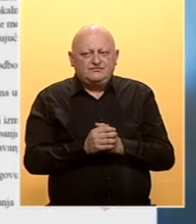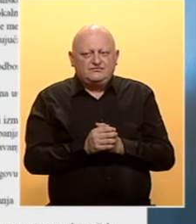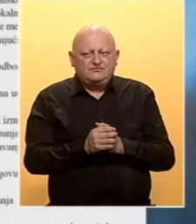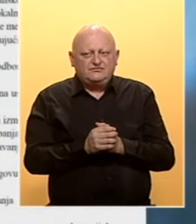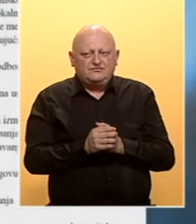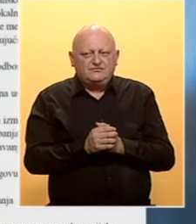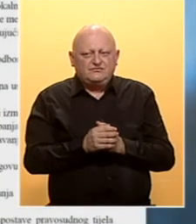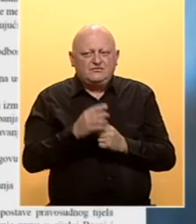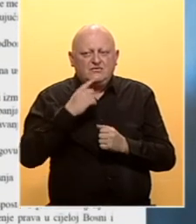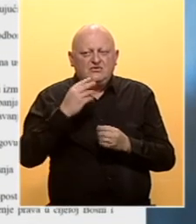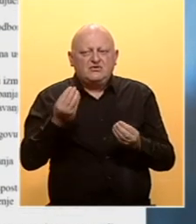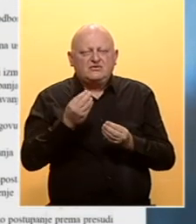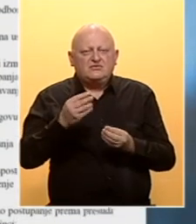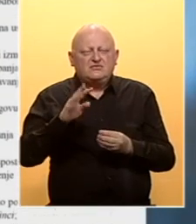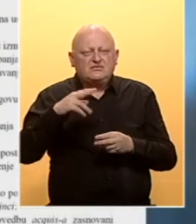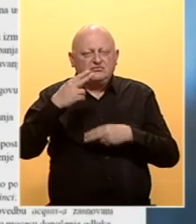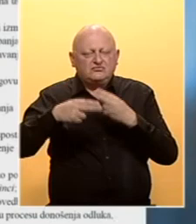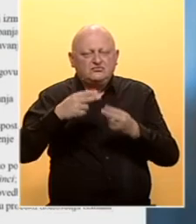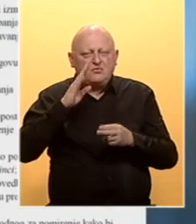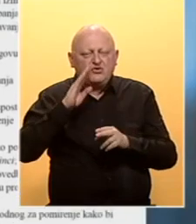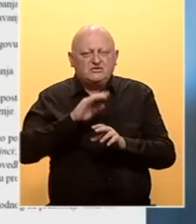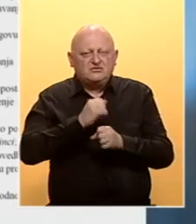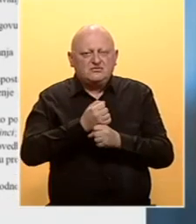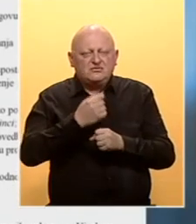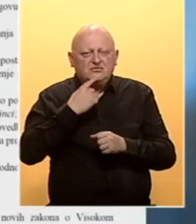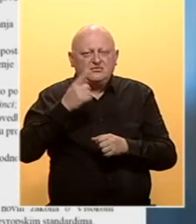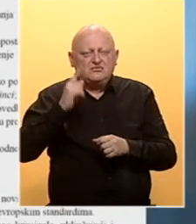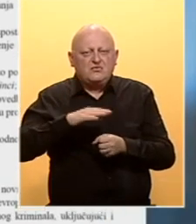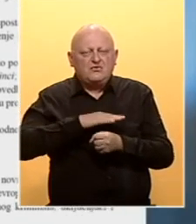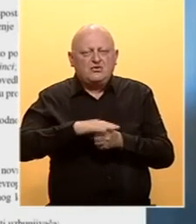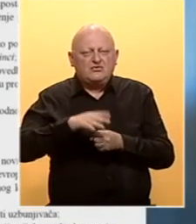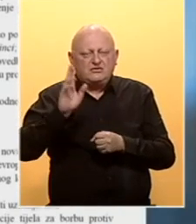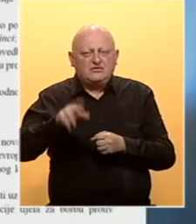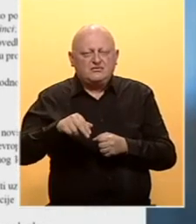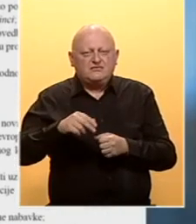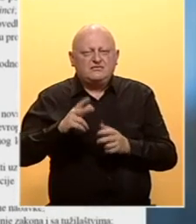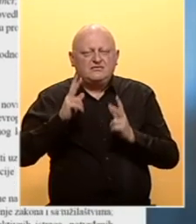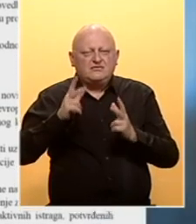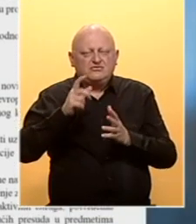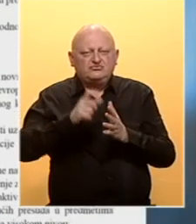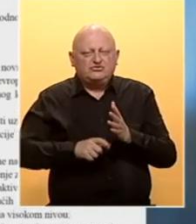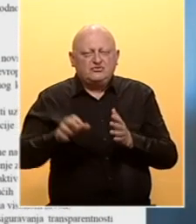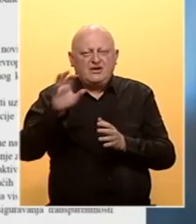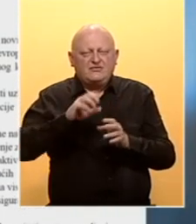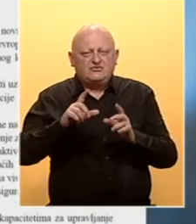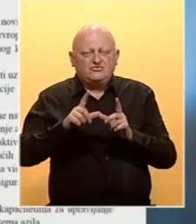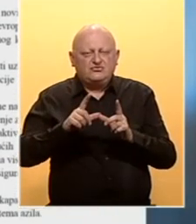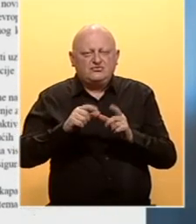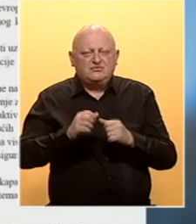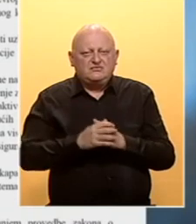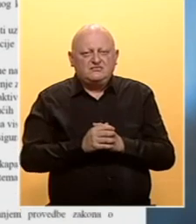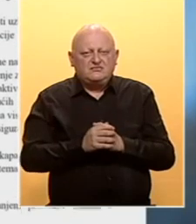ključnih prioriteta koje je Evropska komisija postavila BiH koji mora ispuniti da bi mogla predati zahtjev za članstvo u Evropskoj uniji.